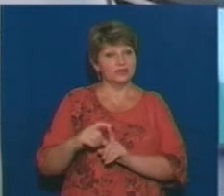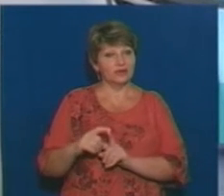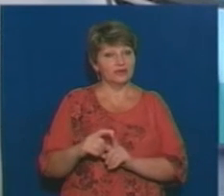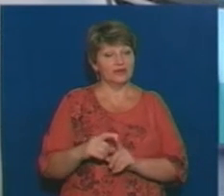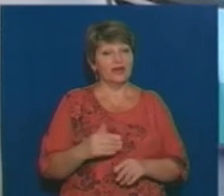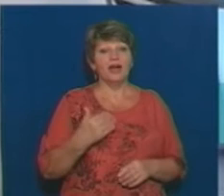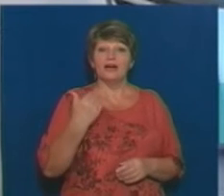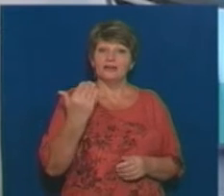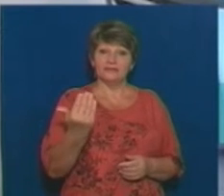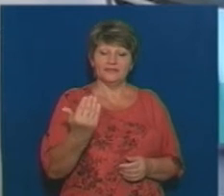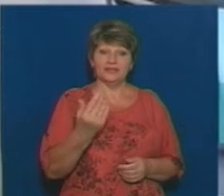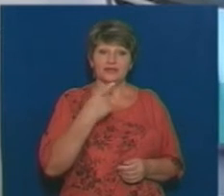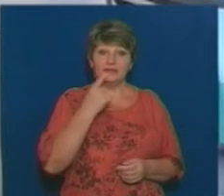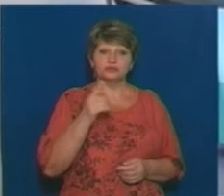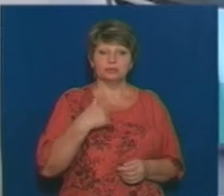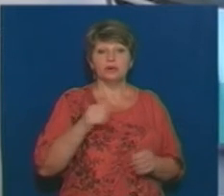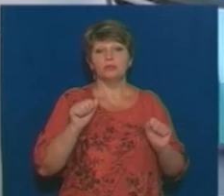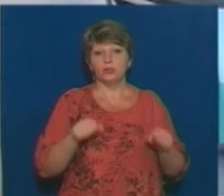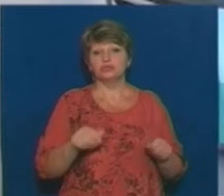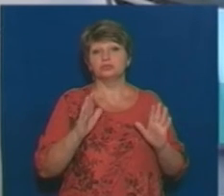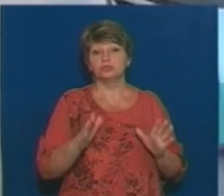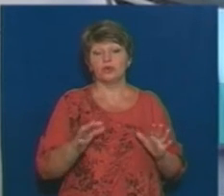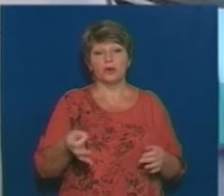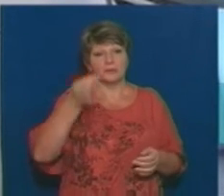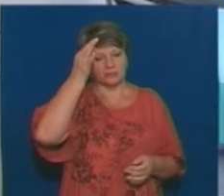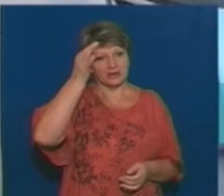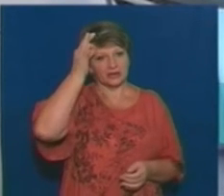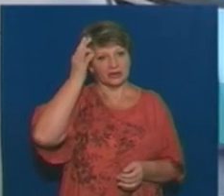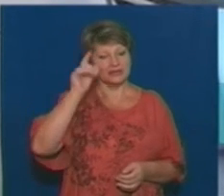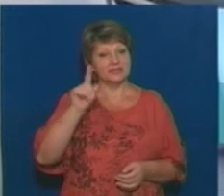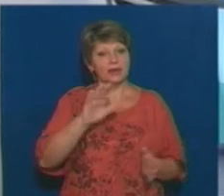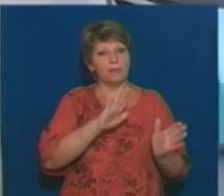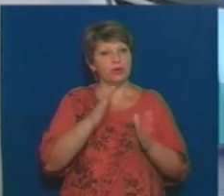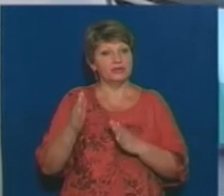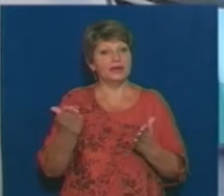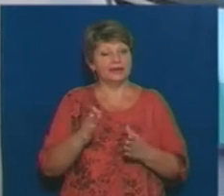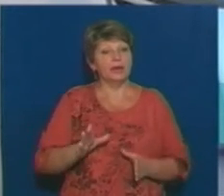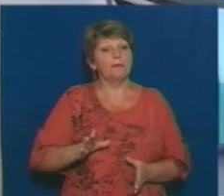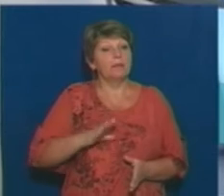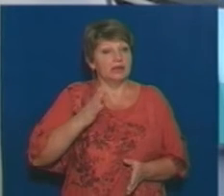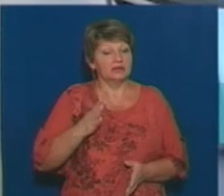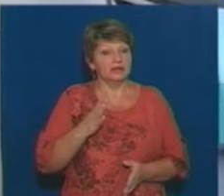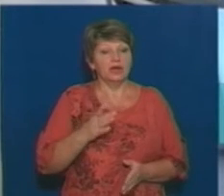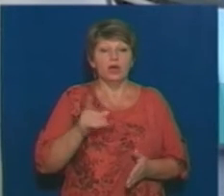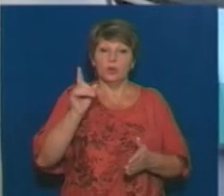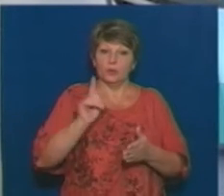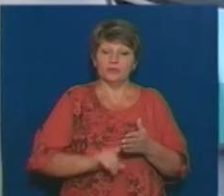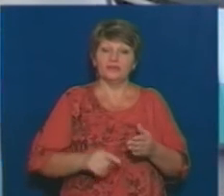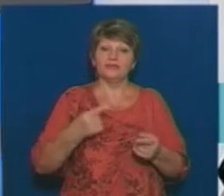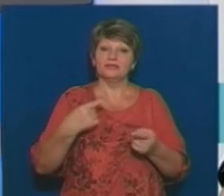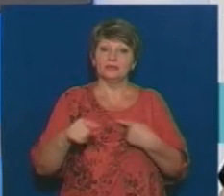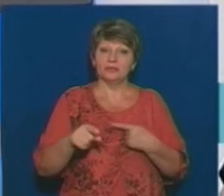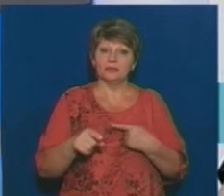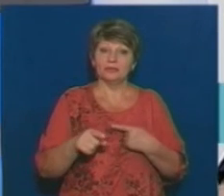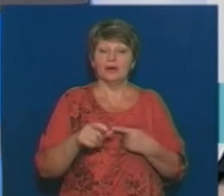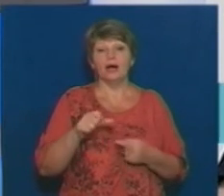не критикував, ми всі можемо, типу, пригадати, зробити певну ретроспективу тих подій, які відбувалися, і переконатися трохи в іншому. Але,